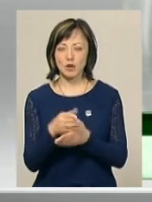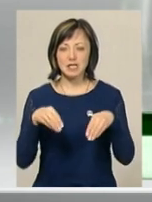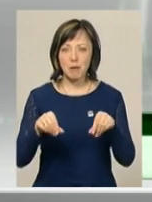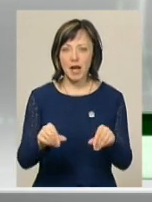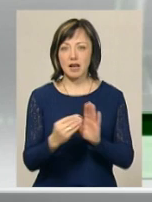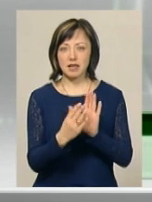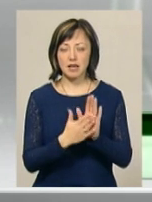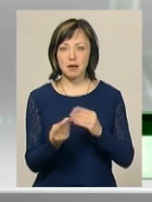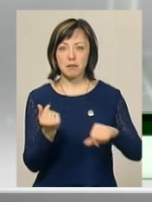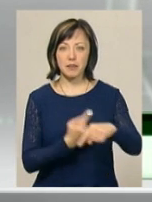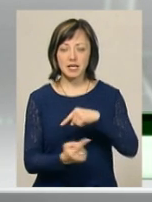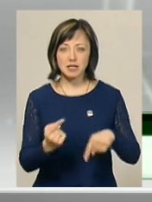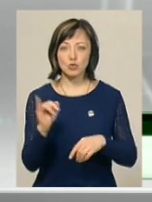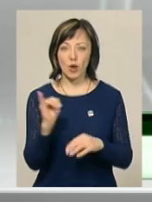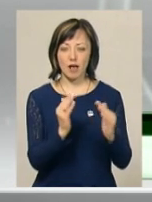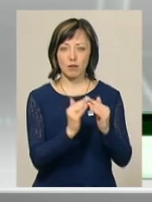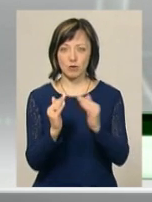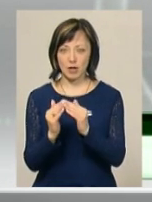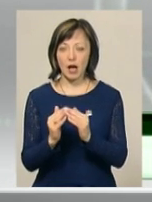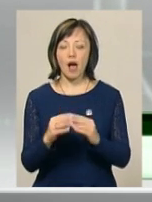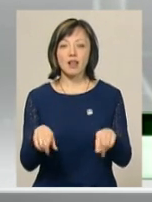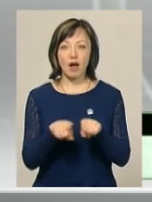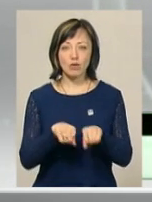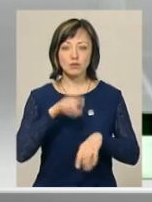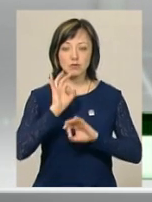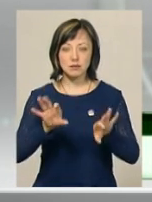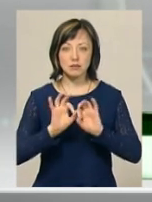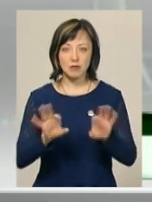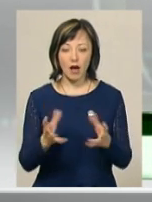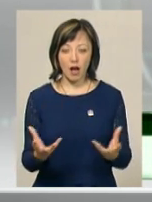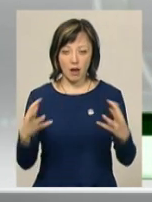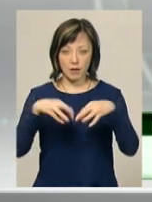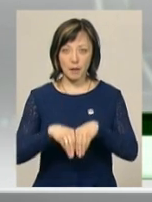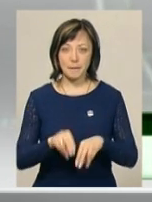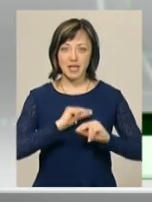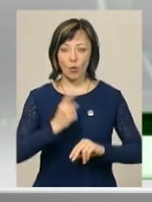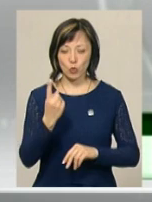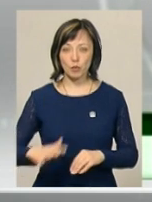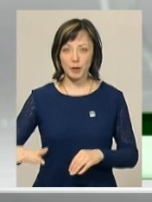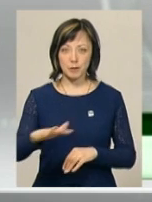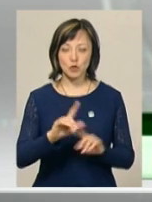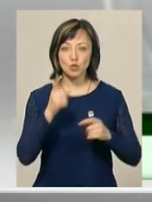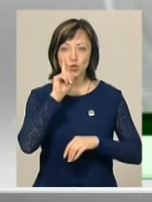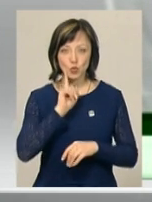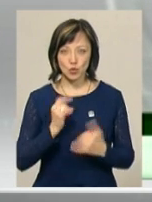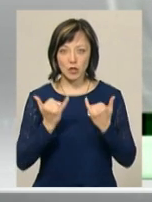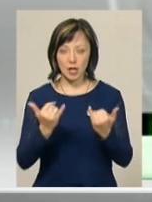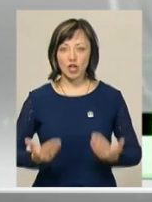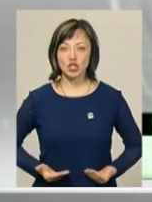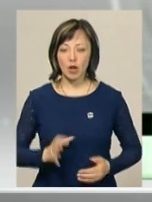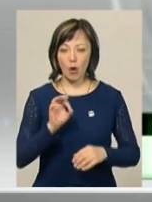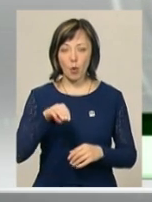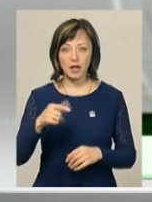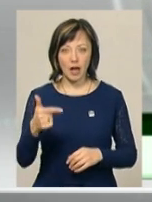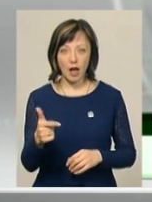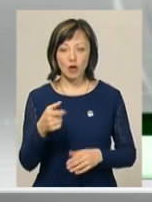також реєстрація бізнесу та нерухомості. Посадовиця говорить, акумуляція всіх працівників в одному приміщенні – це дуже зручно для жителів ОТГ,